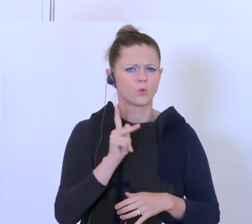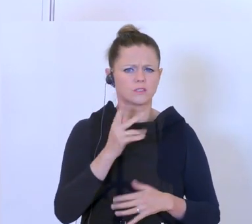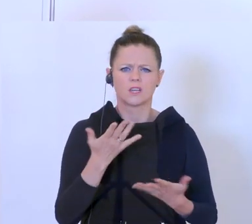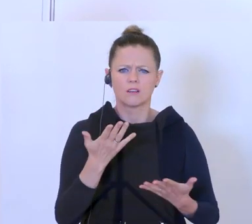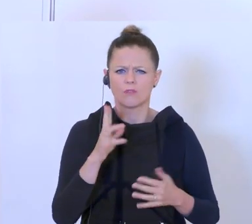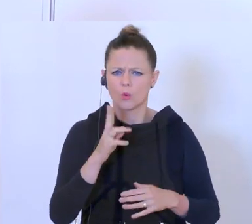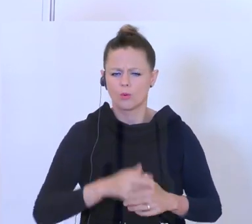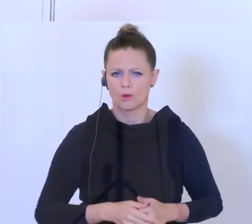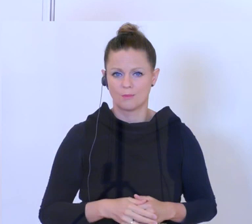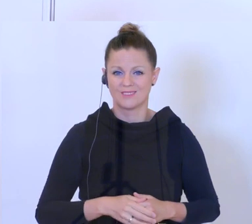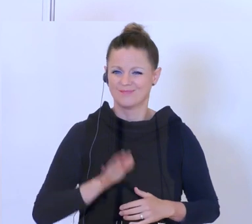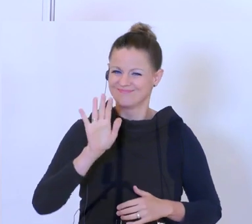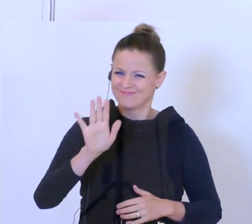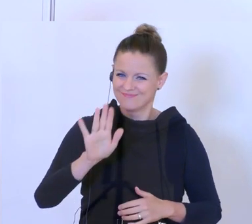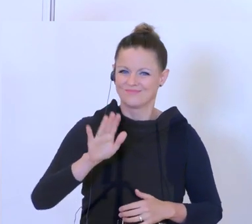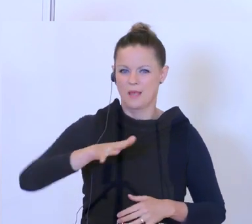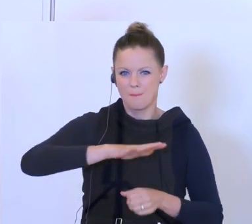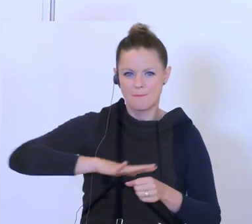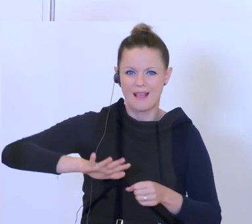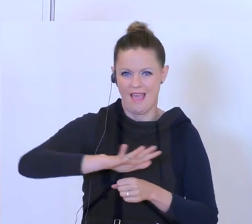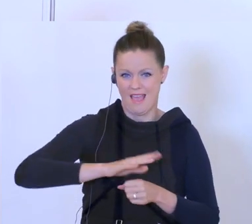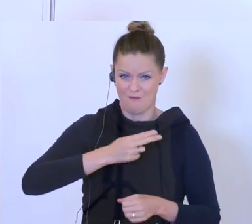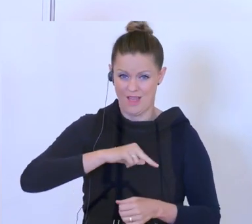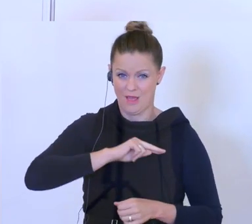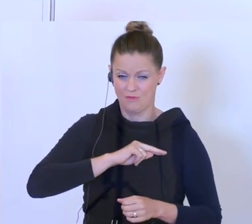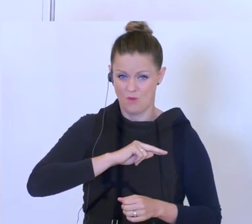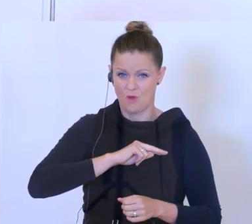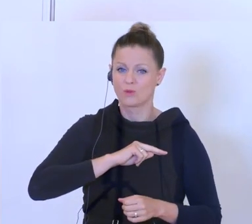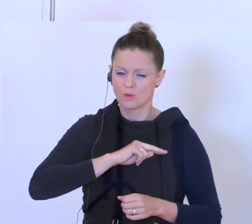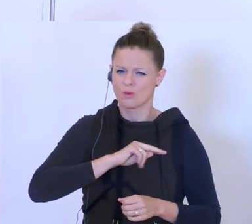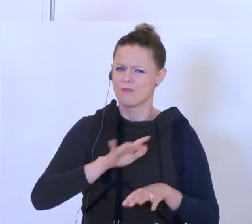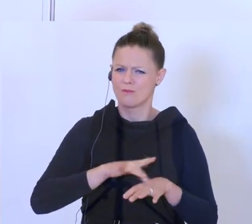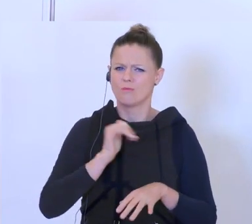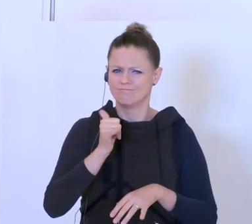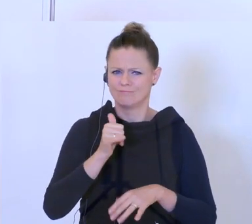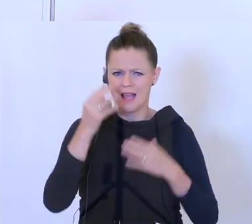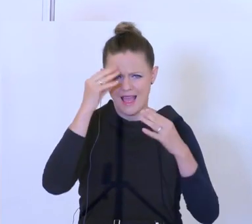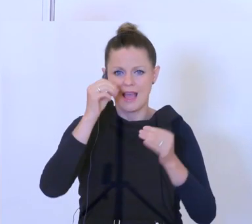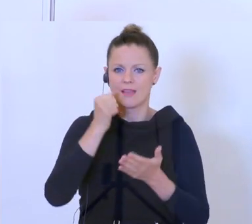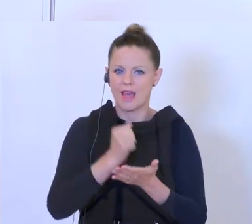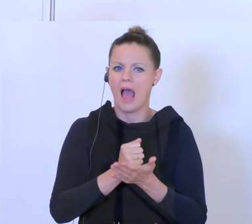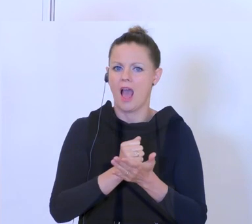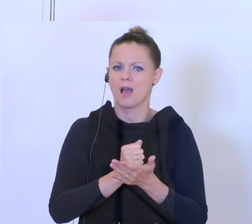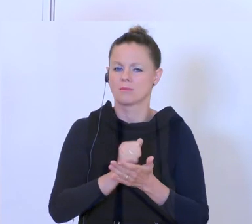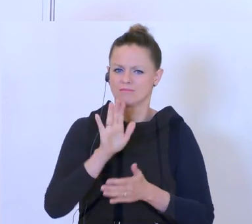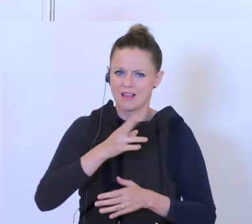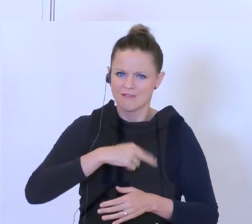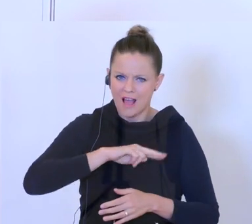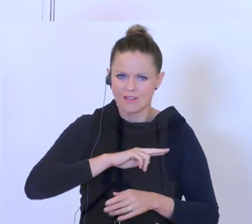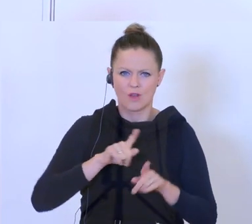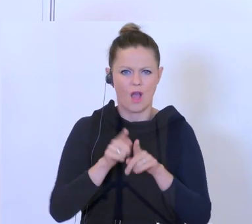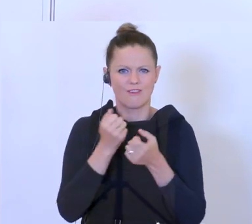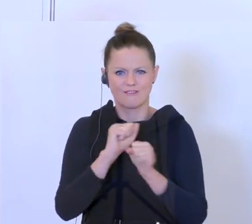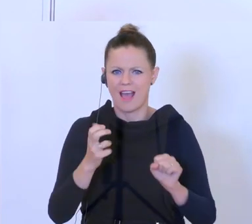mit ihrem Ressort sich auch zuständig fühlt für die Ehrenamtlichen, für die freiwilligen